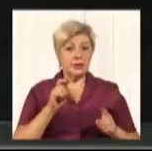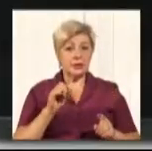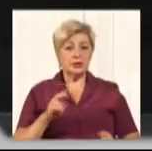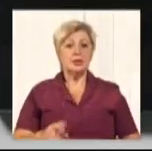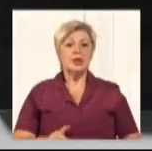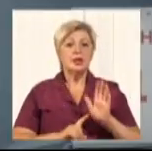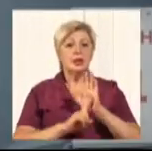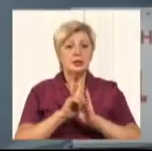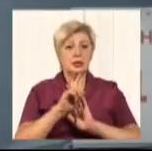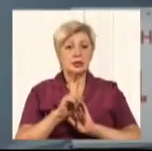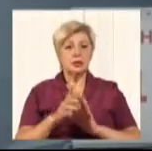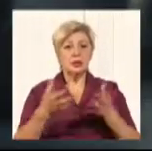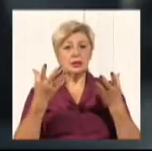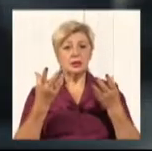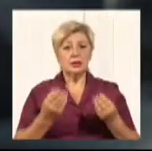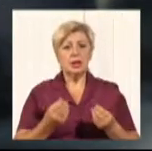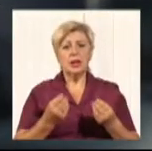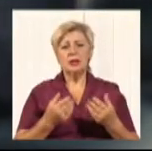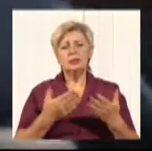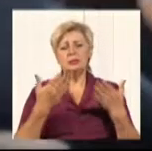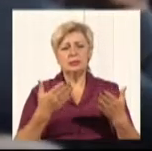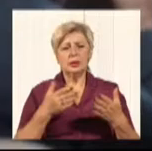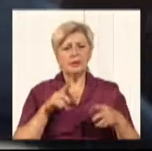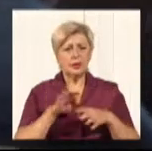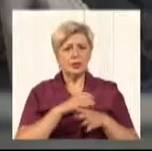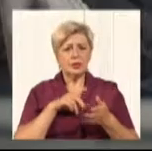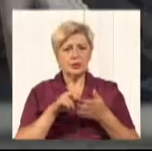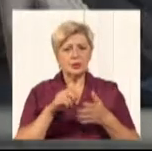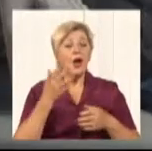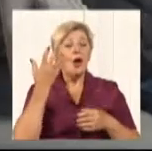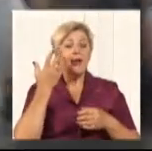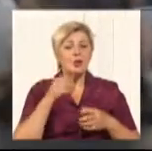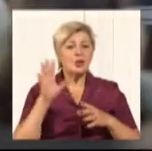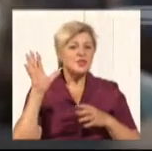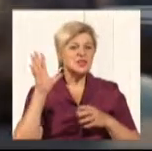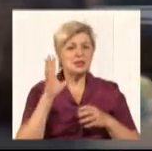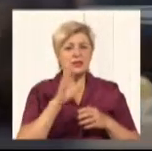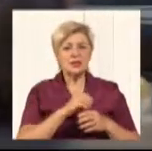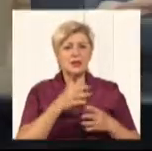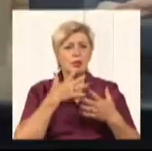Настане день, коли всі улюблені програми